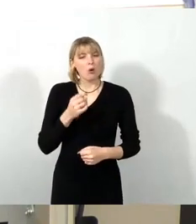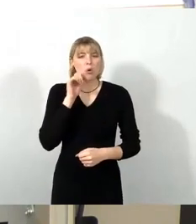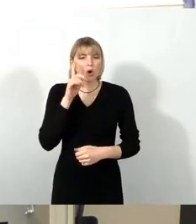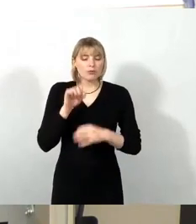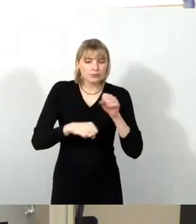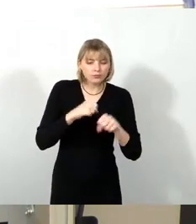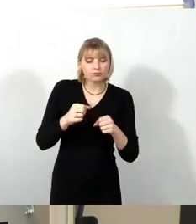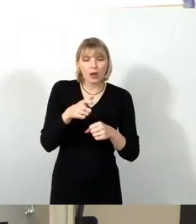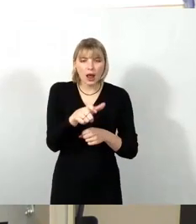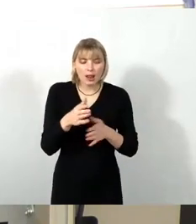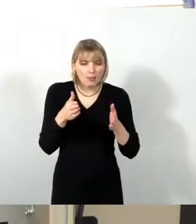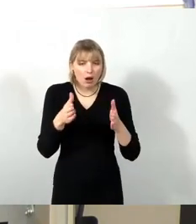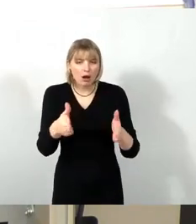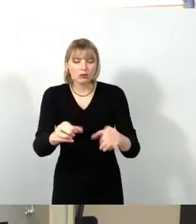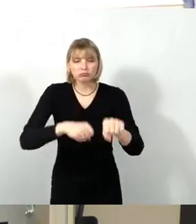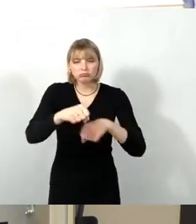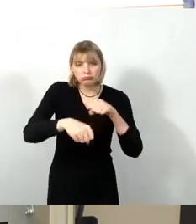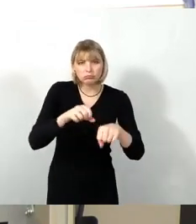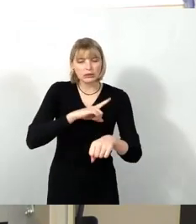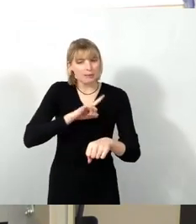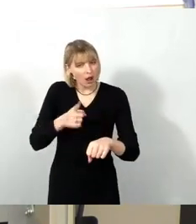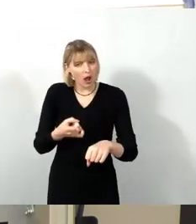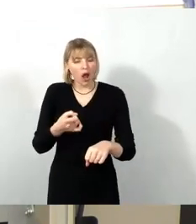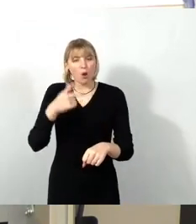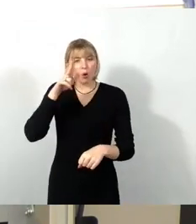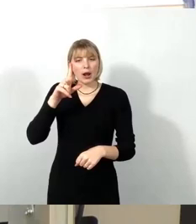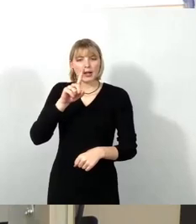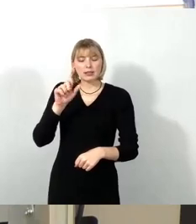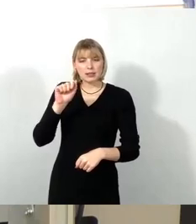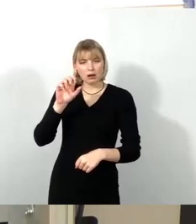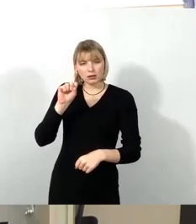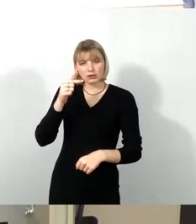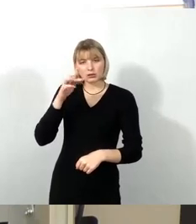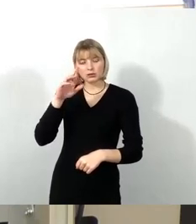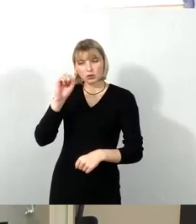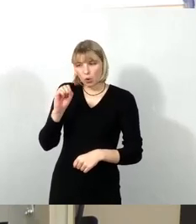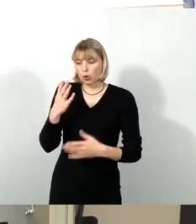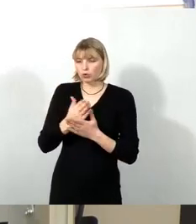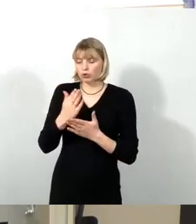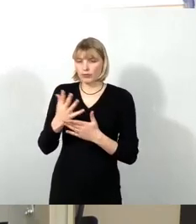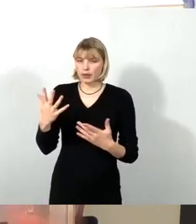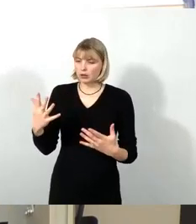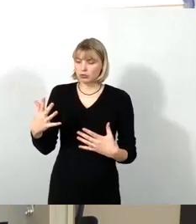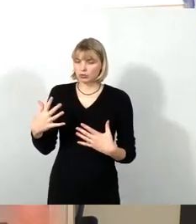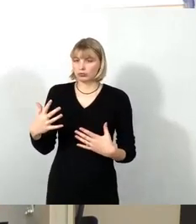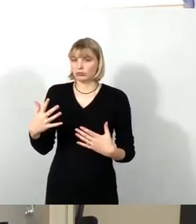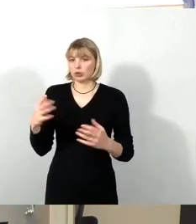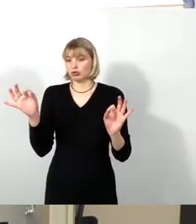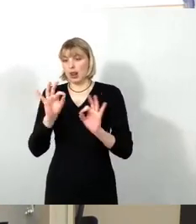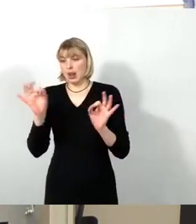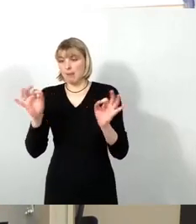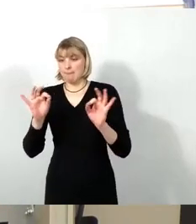ich kann das, was Herr Zastrow hier ein Schreckensgemälde gemalt hat, nicht teilen, dass jetzt also alle möglichen